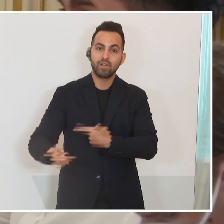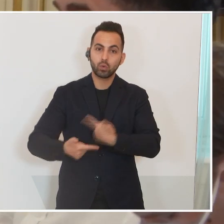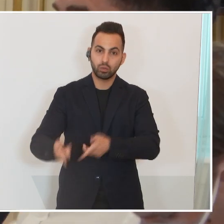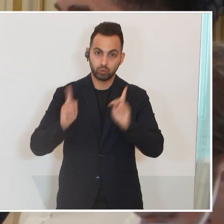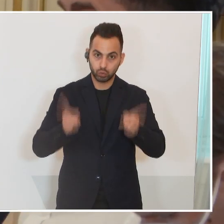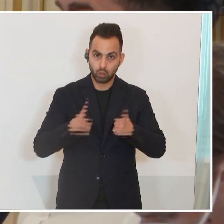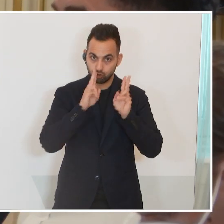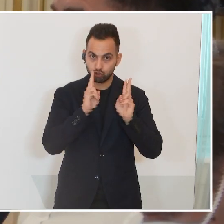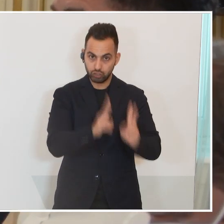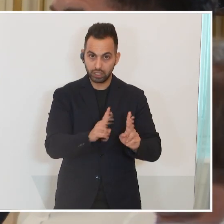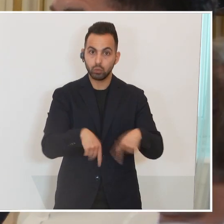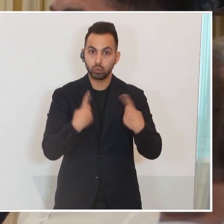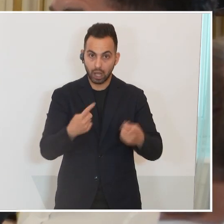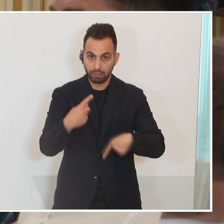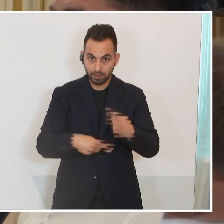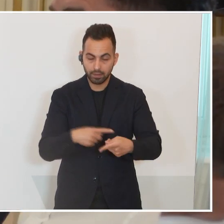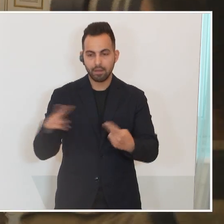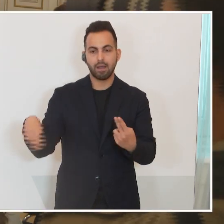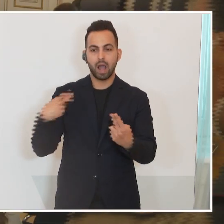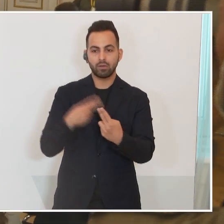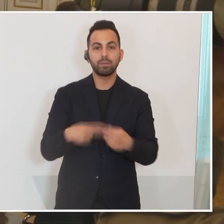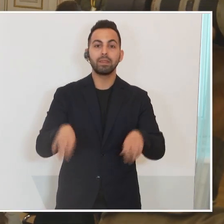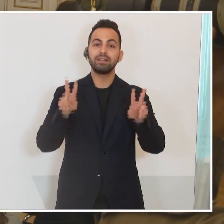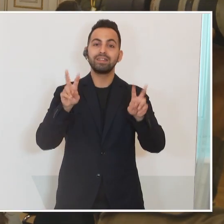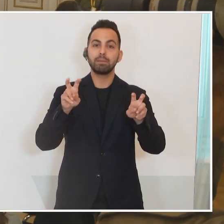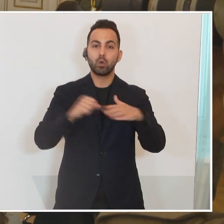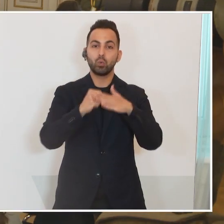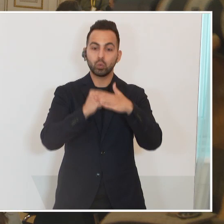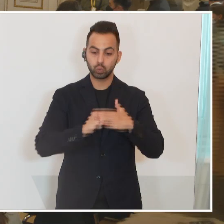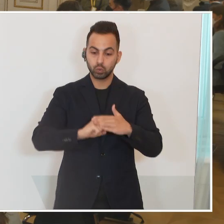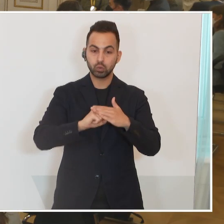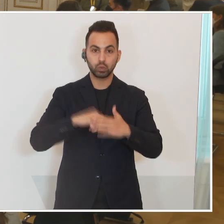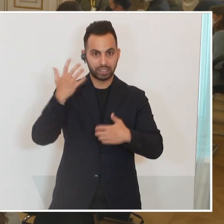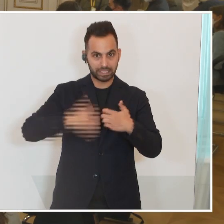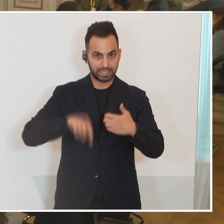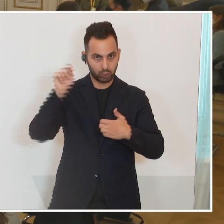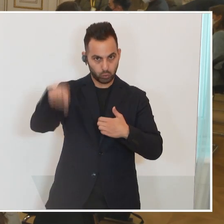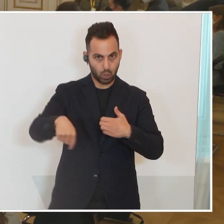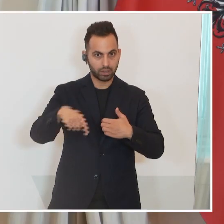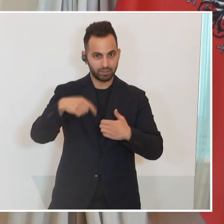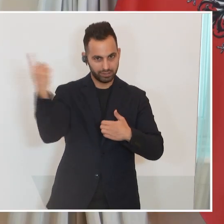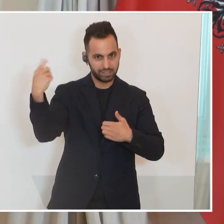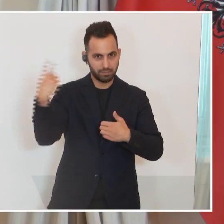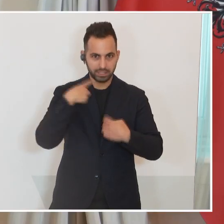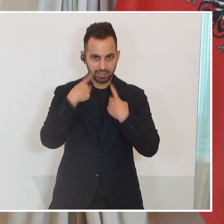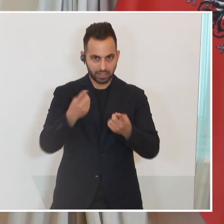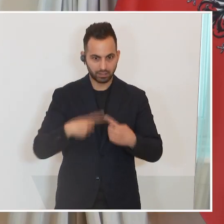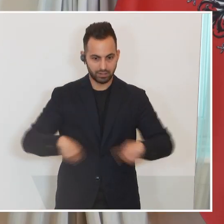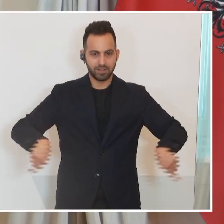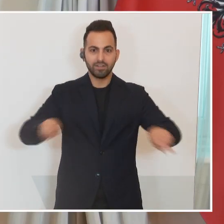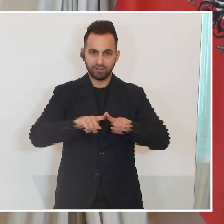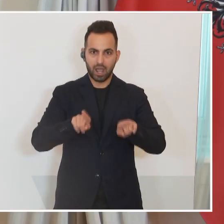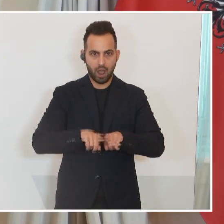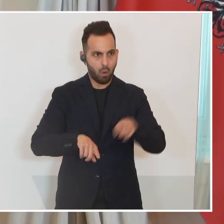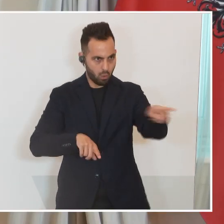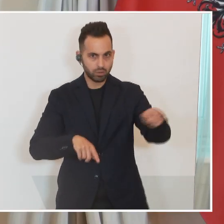einstellte? Er hat das Thema Unterstützung selbst für den Krieg natürlich thematisiert, dass wir also auch